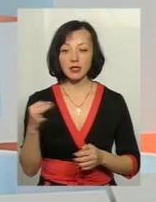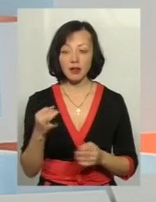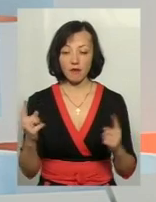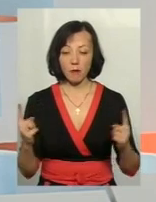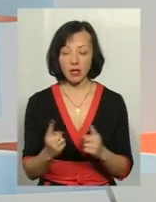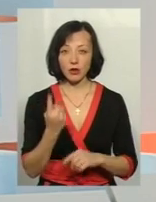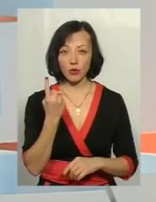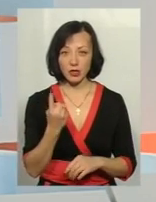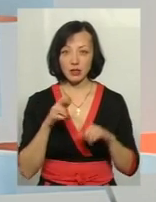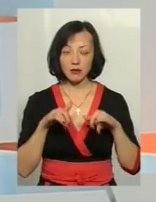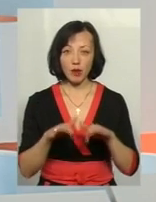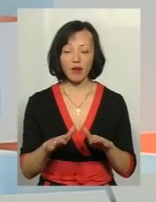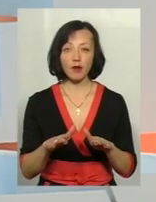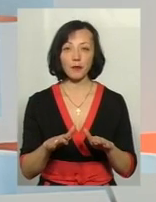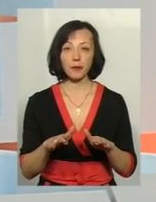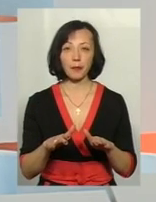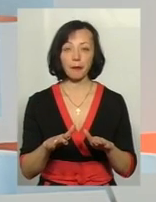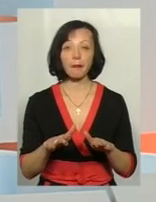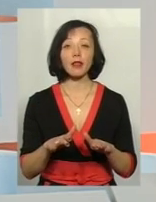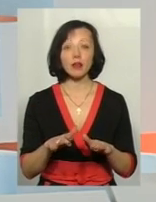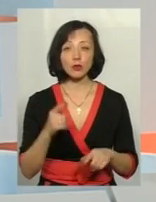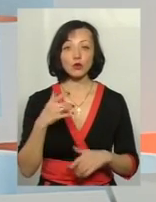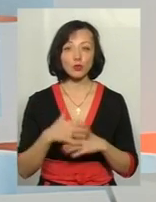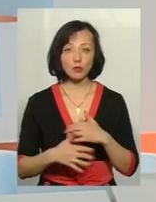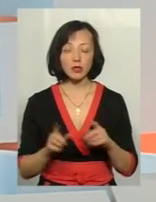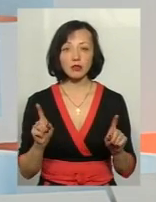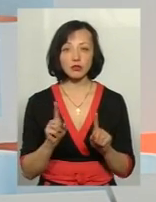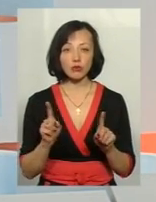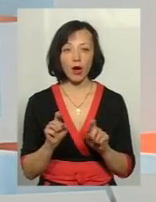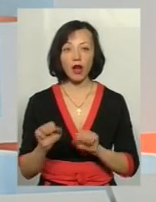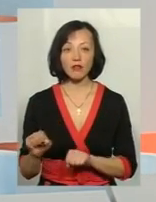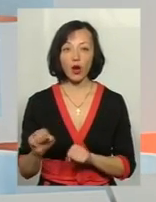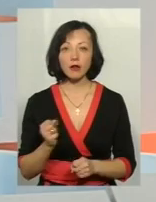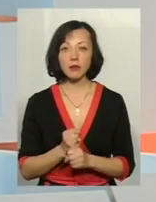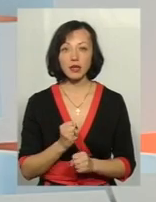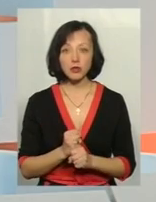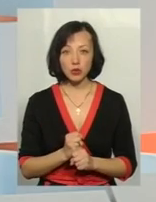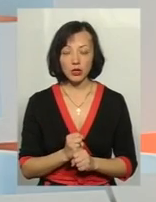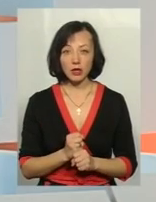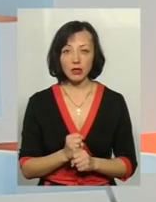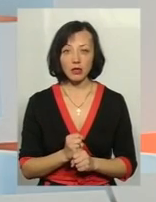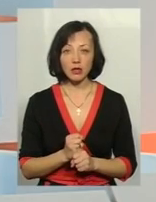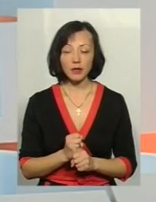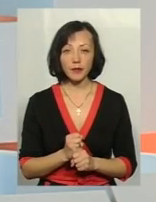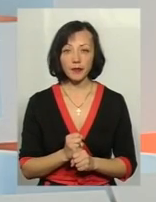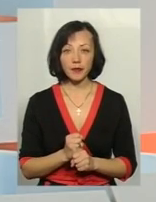якоїсь справи чи якогось кримінального провадження, то зрозуміло, що адвокат працює в